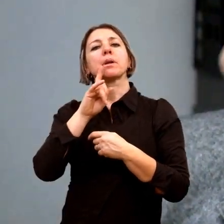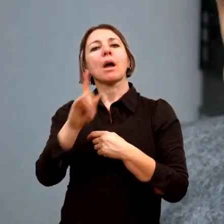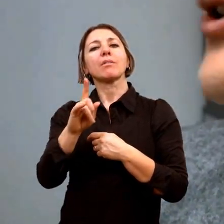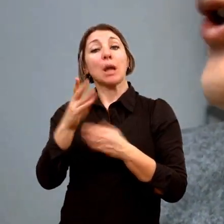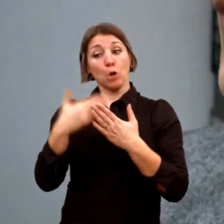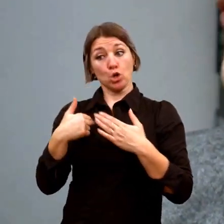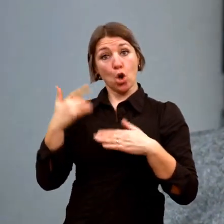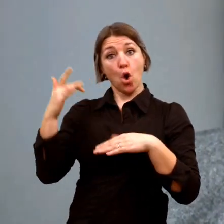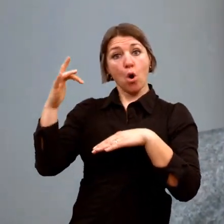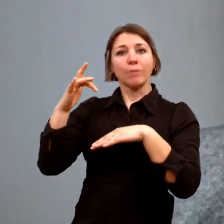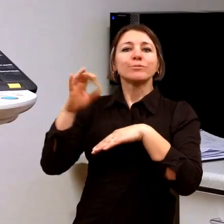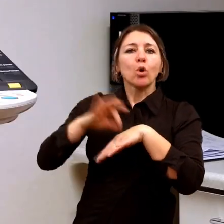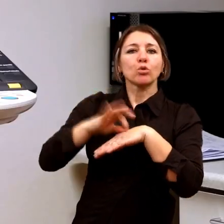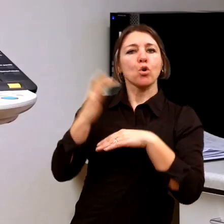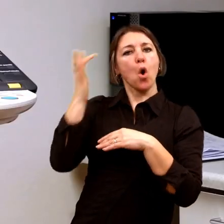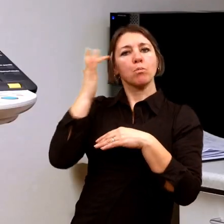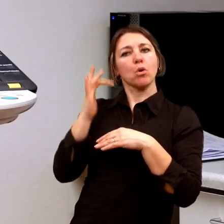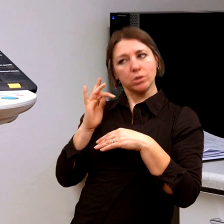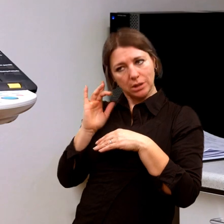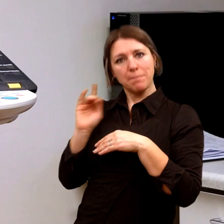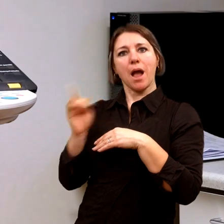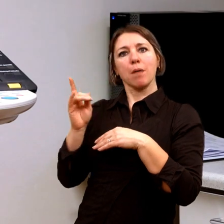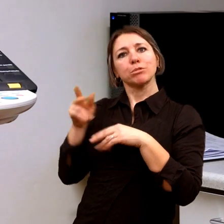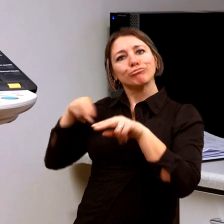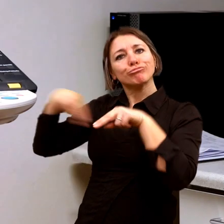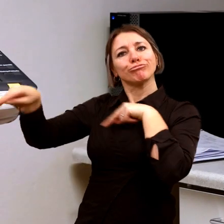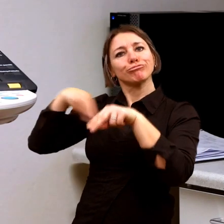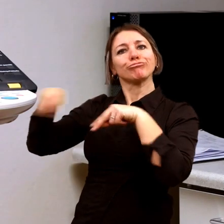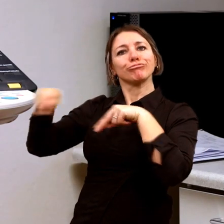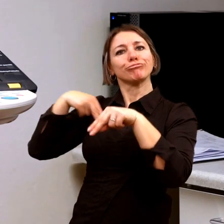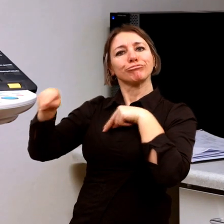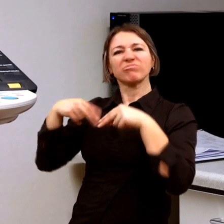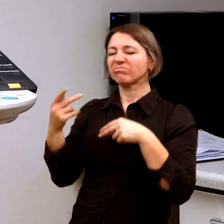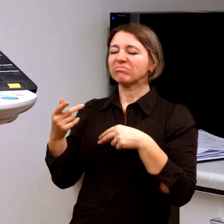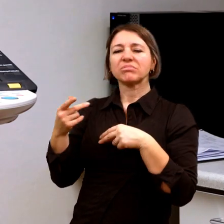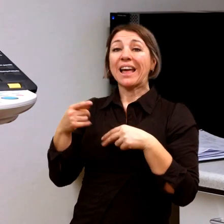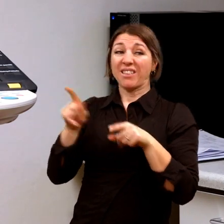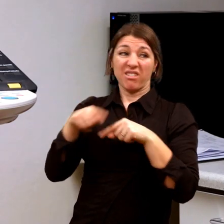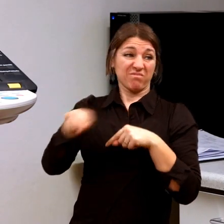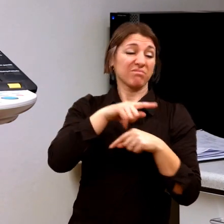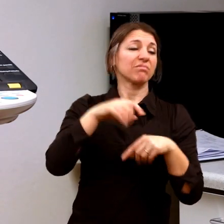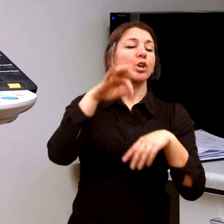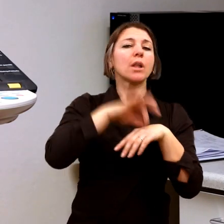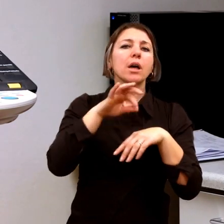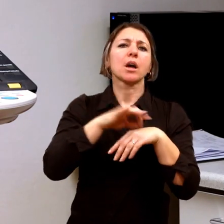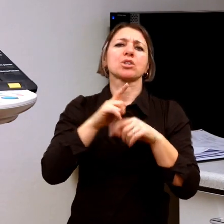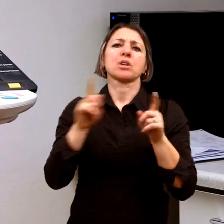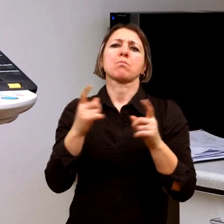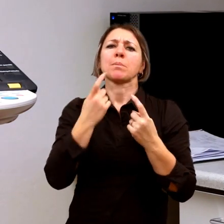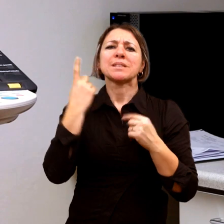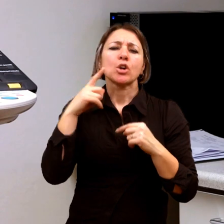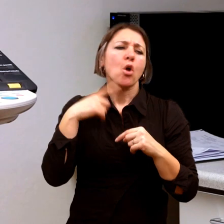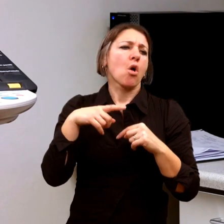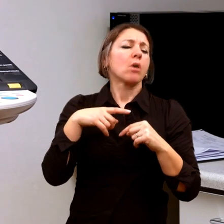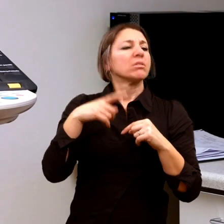Ale říkají to i moudří doktoři. Rodiče, ty jsou nepřeberný zdroj diagnostických informací.